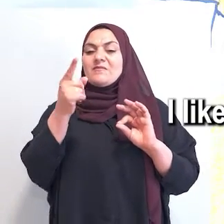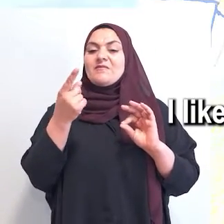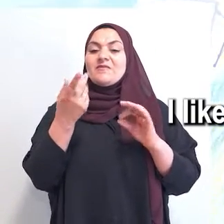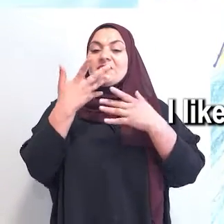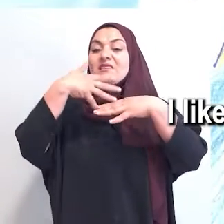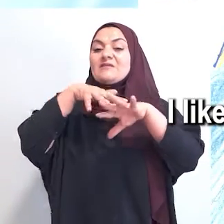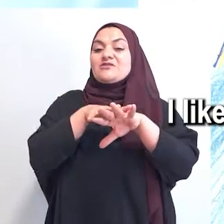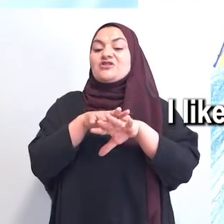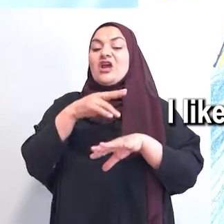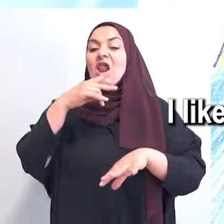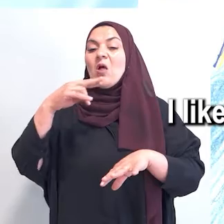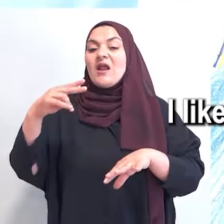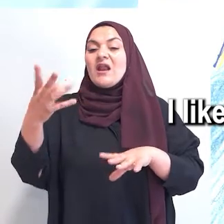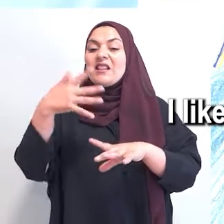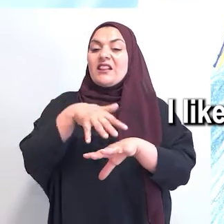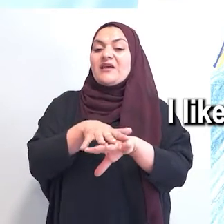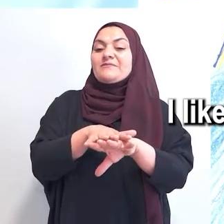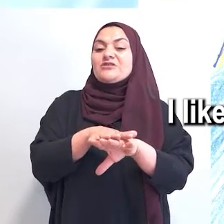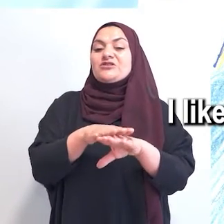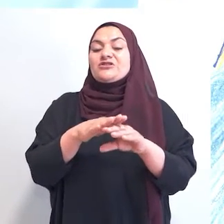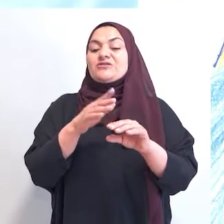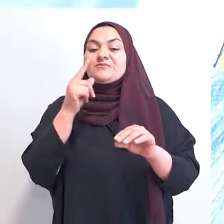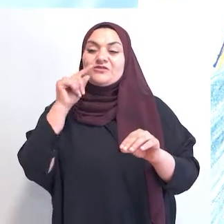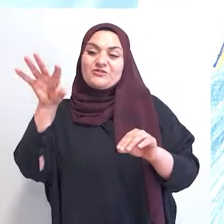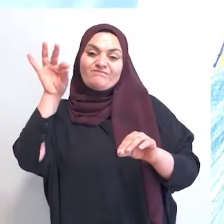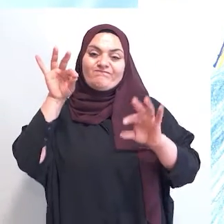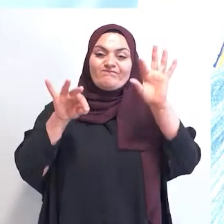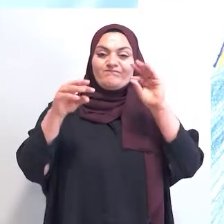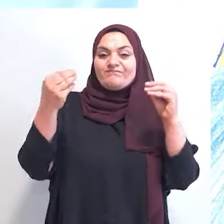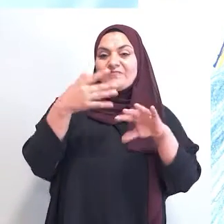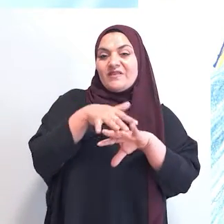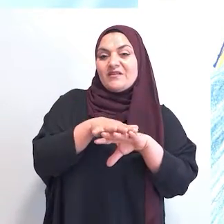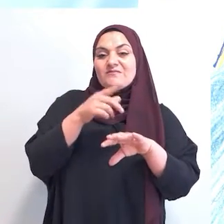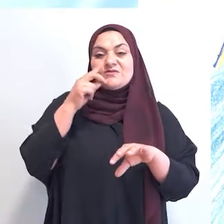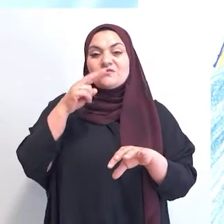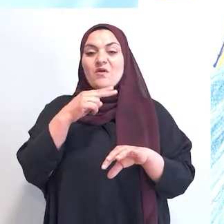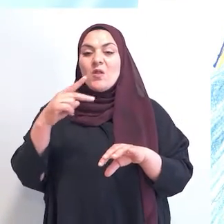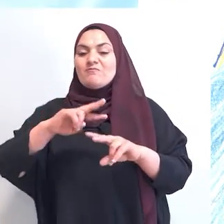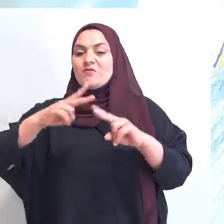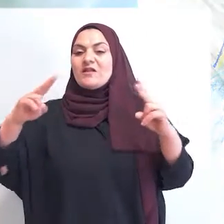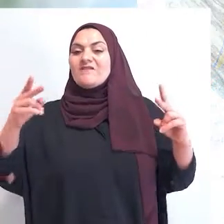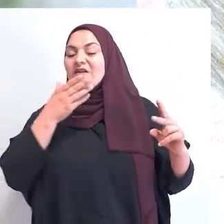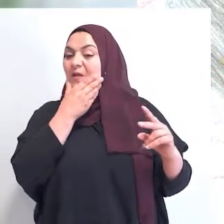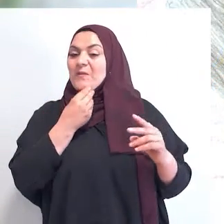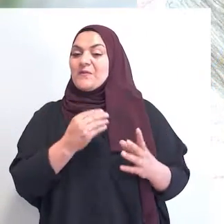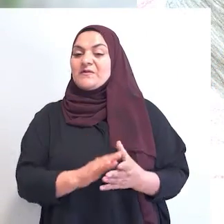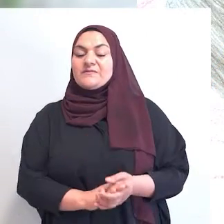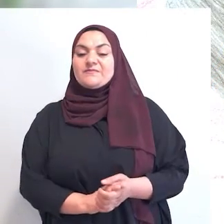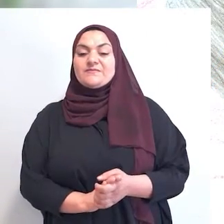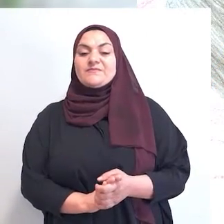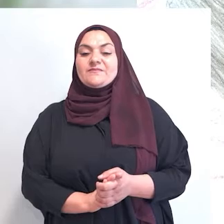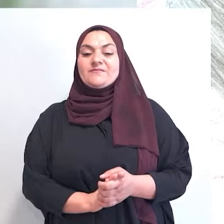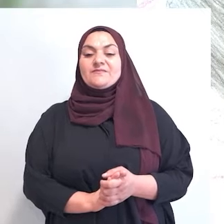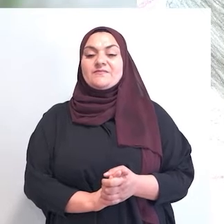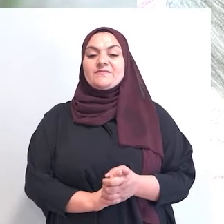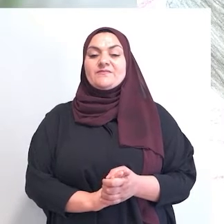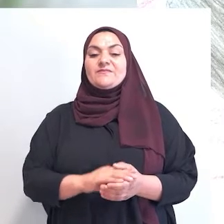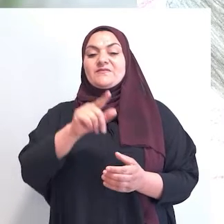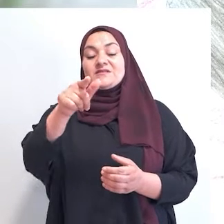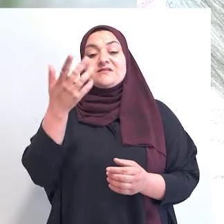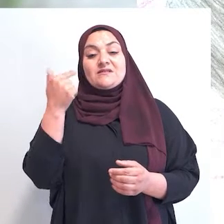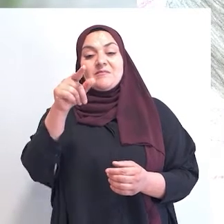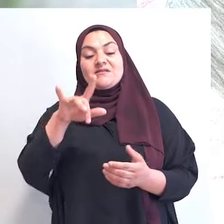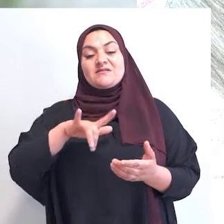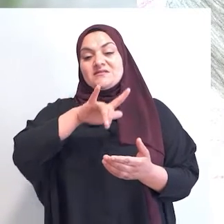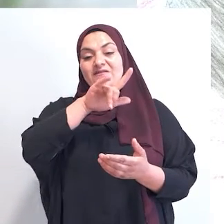عشان أنتج شو بطلع لون أرسم الستوف اللي كانوا دايماً بستجفى كنت